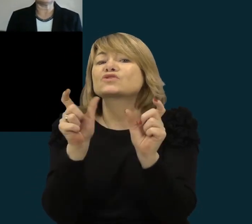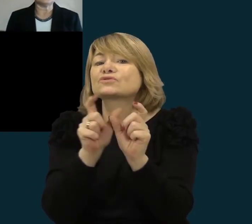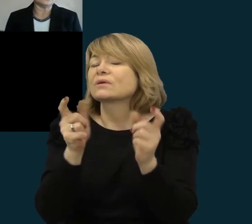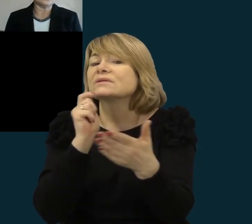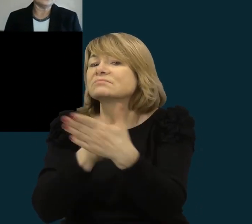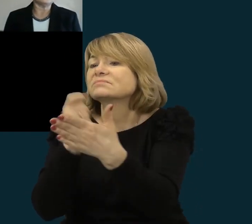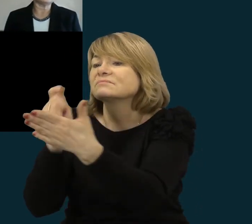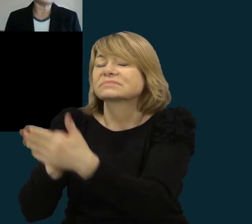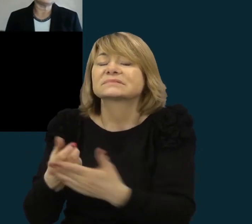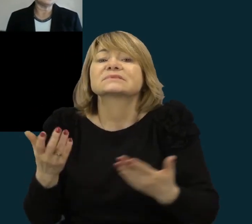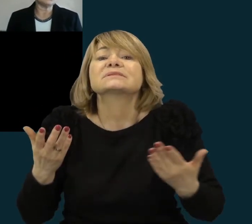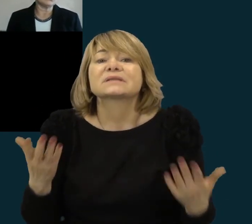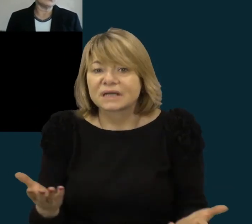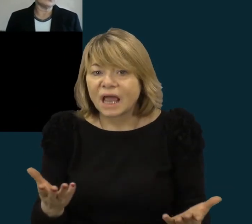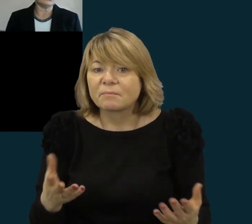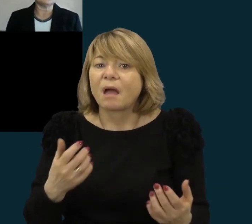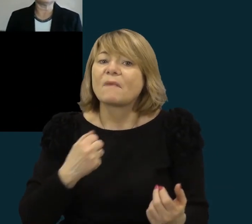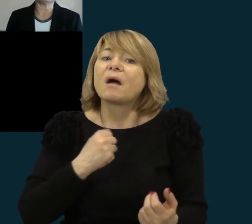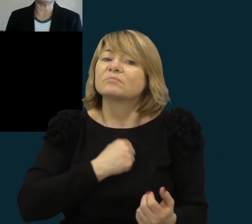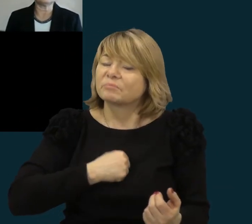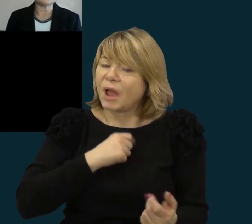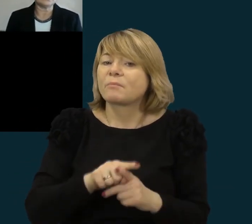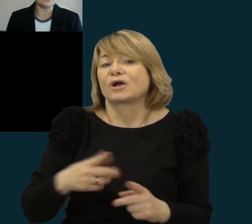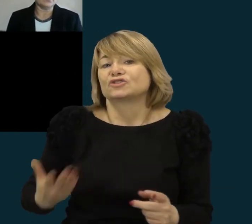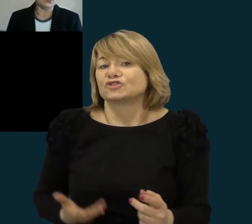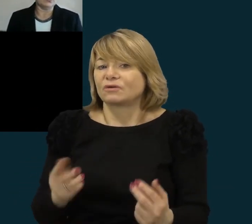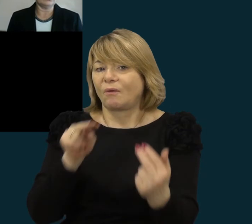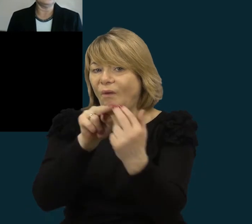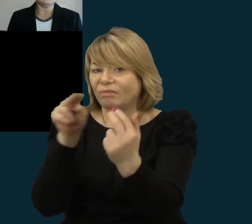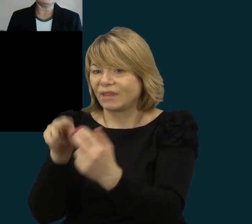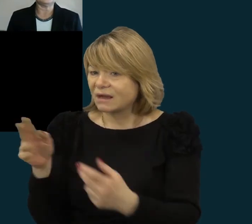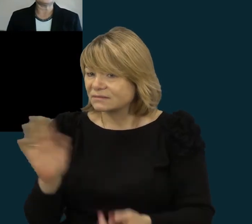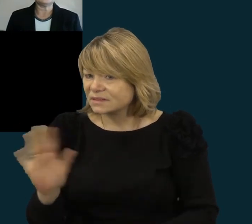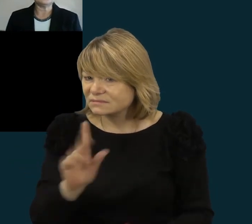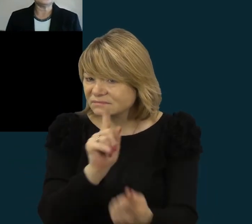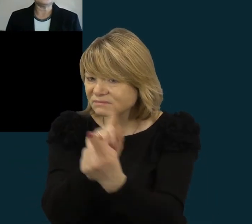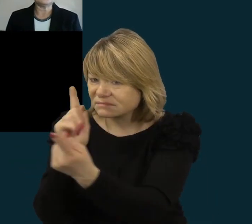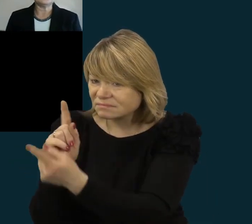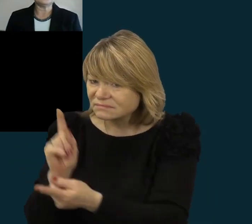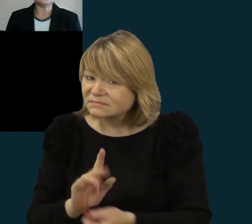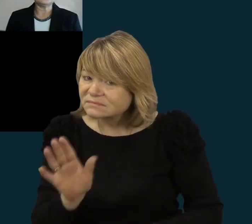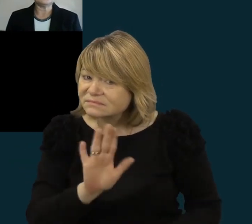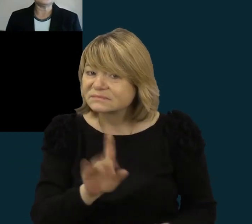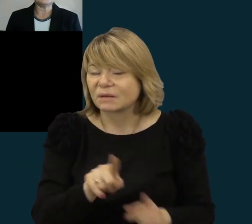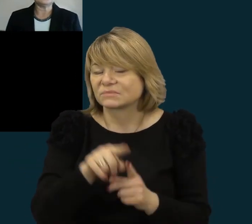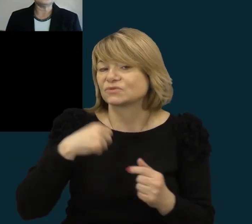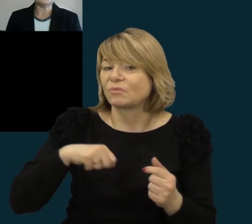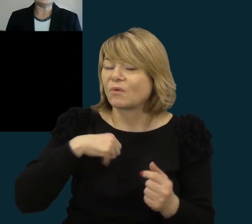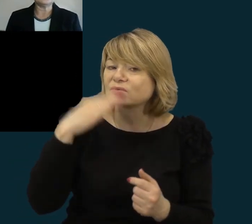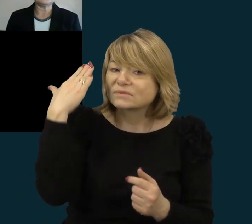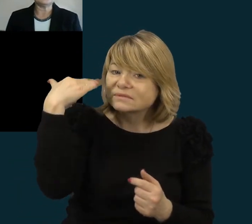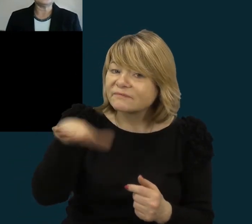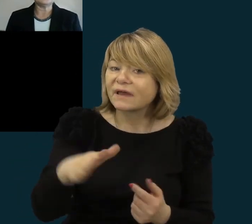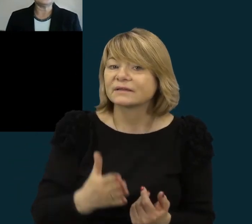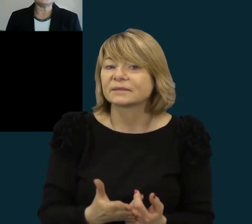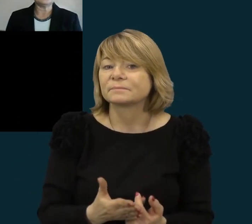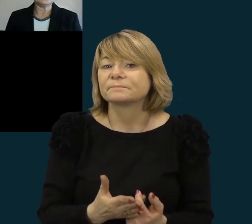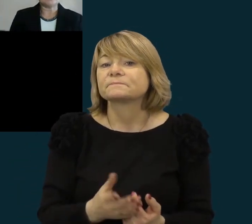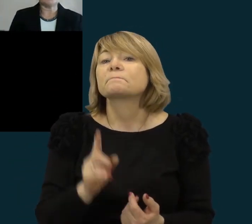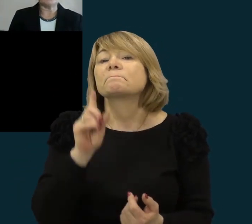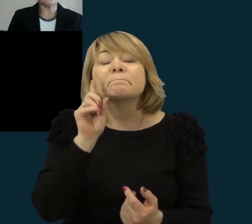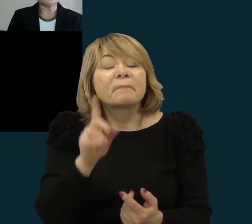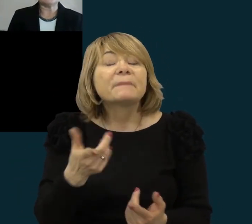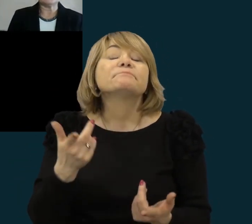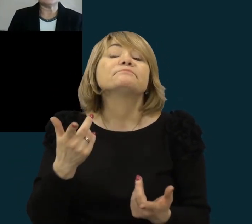uždasis. Bijos, kad nesukontaktuotų su, sakykim, nu, pašaliniai žmonėmis viską. Bet šiaip netaip mes